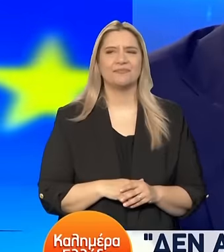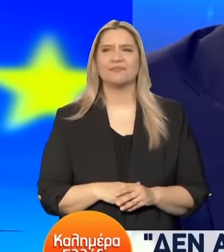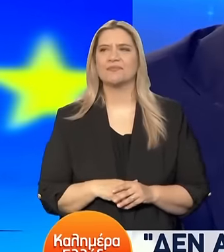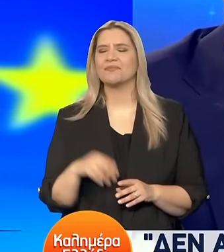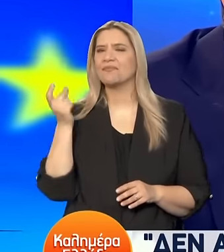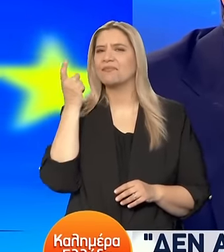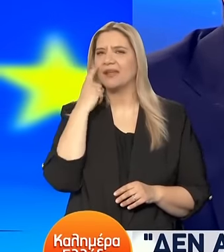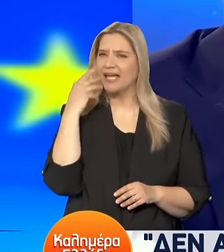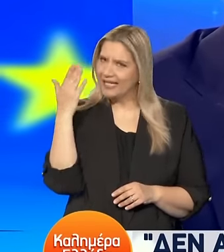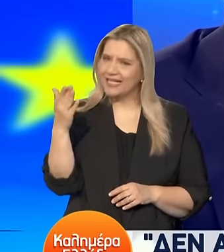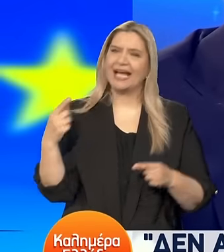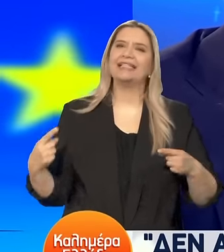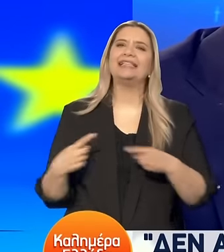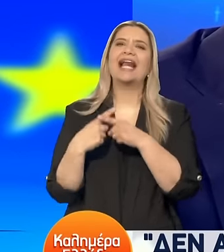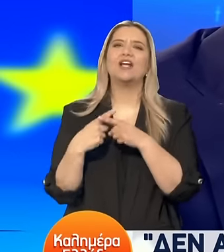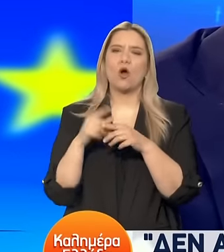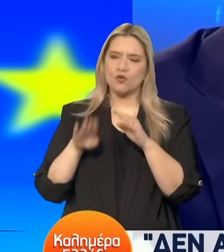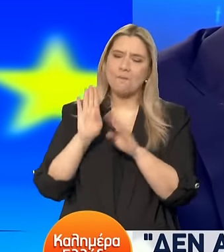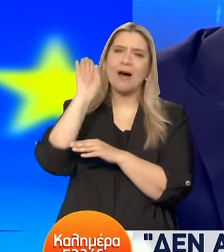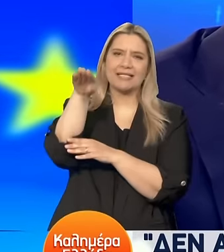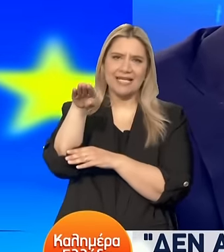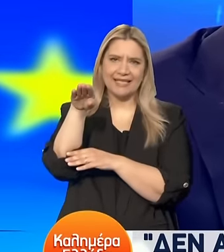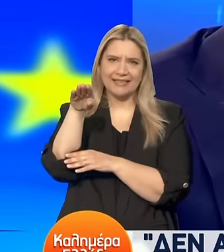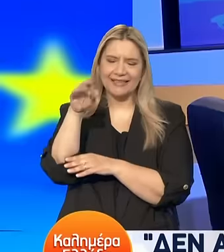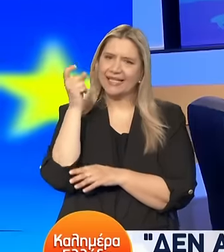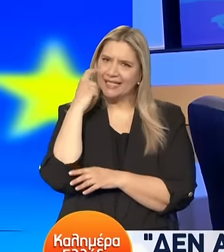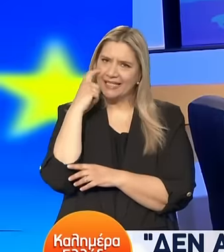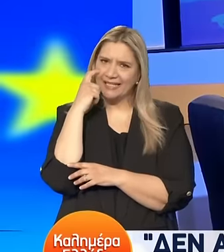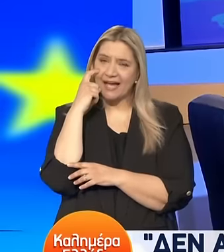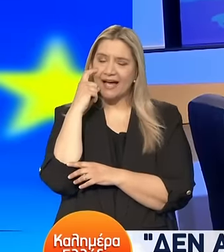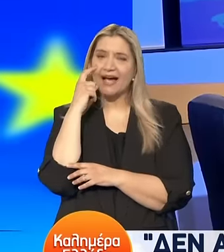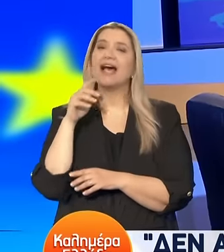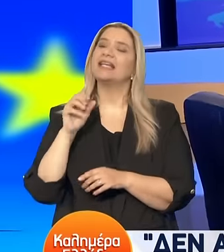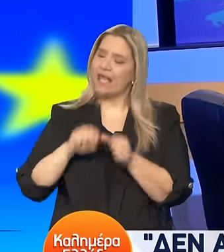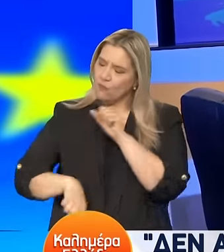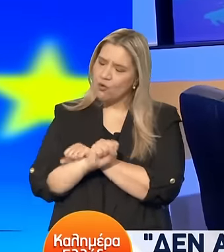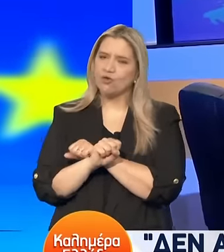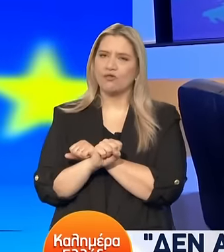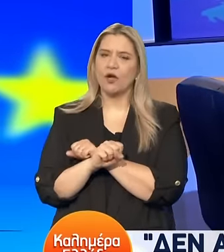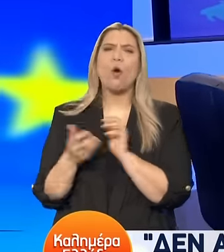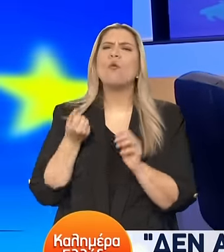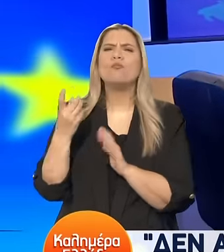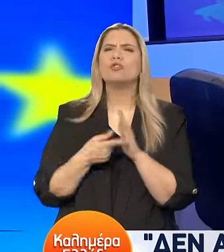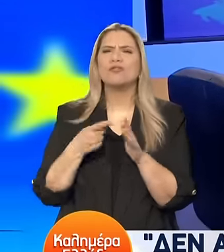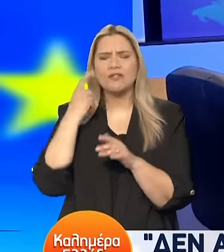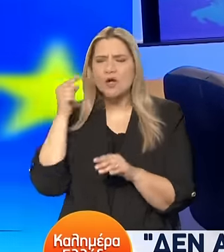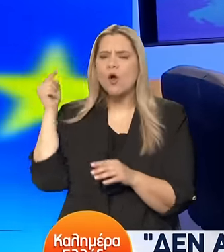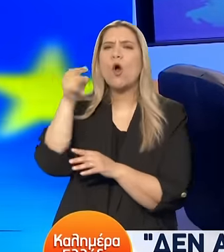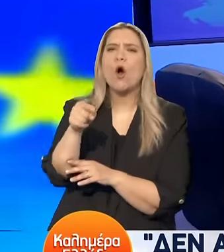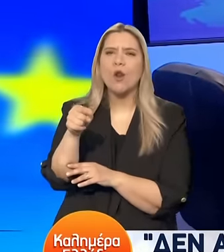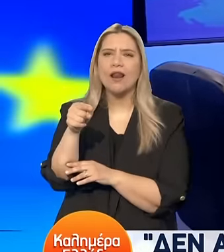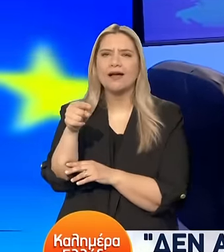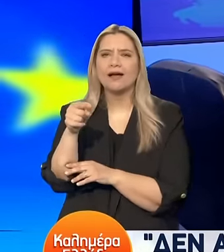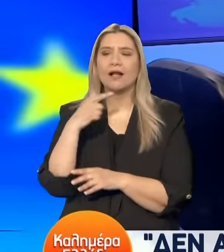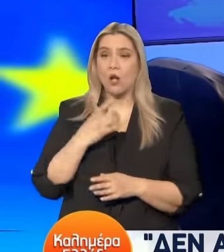τελικό Του μπάσκερ και τον τελικό Τον κόρ πόσες το είδατε κύριε Κόρ Το είδα πολλές Κυρίως γιατί μας